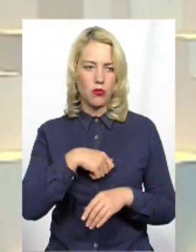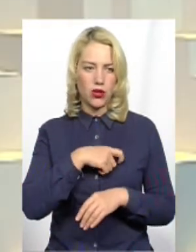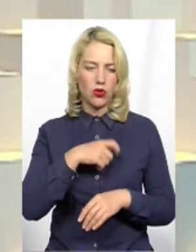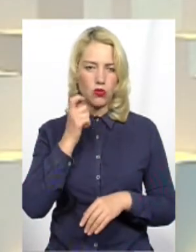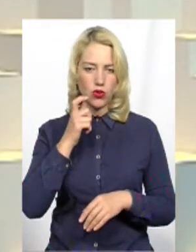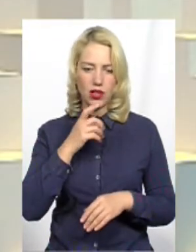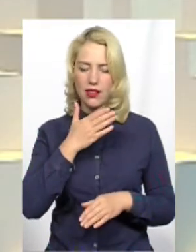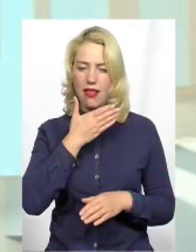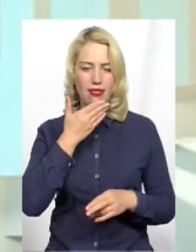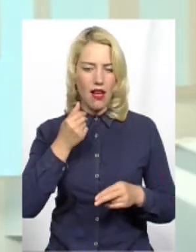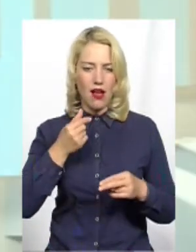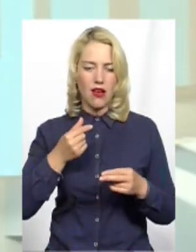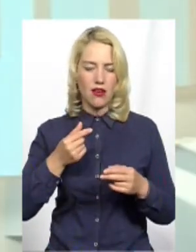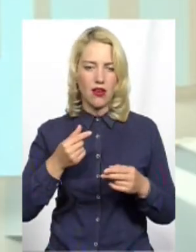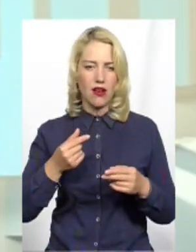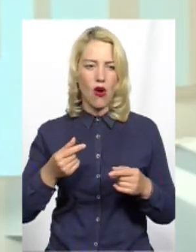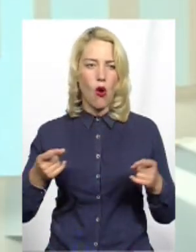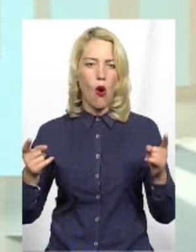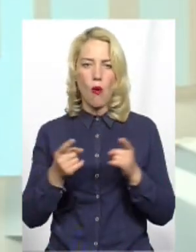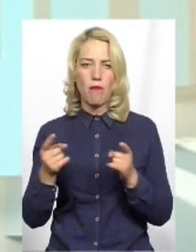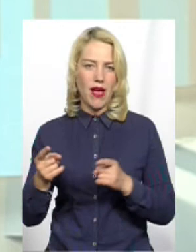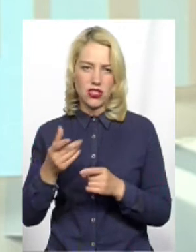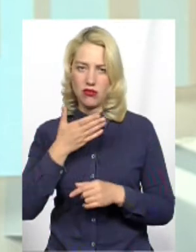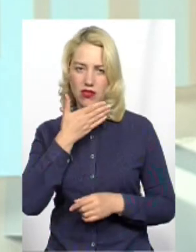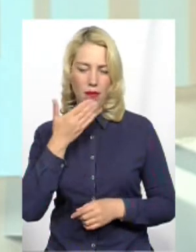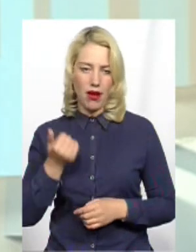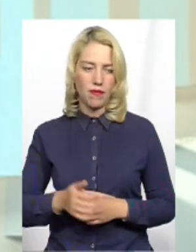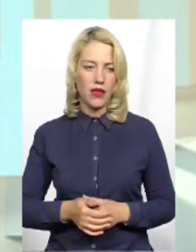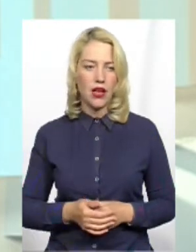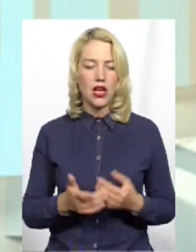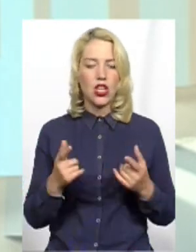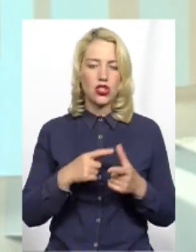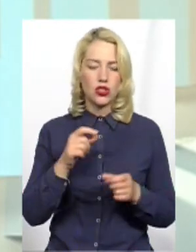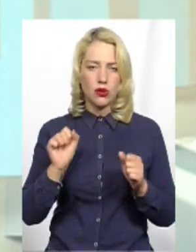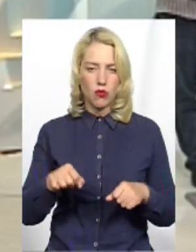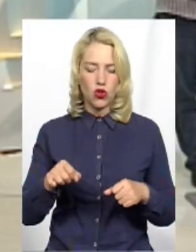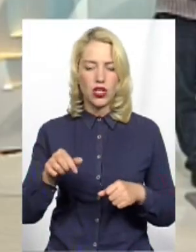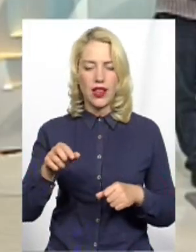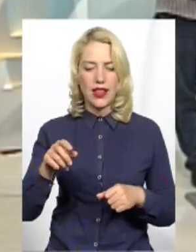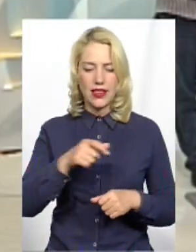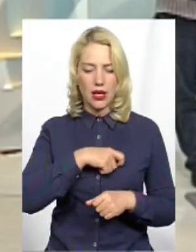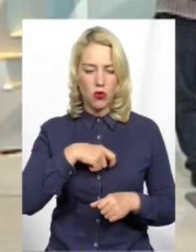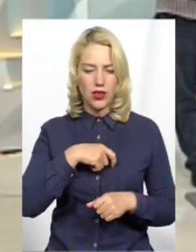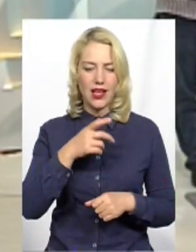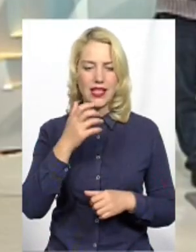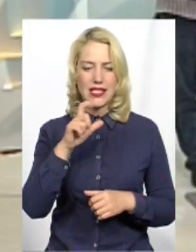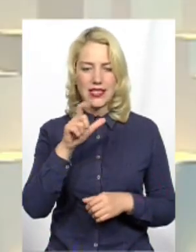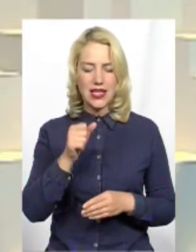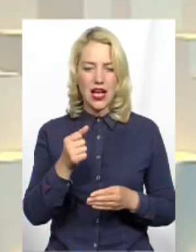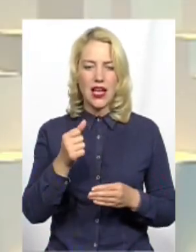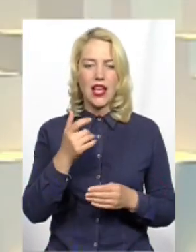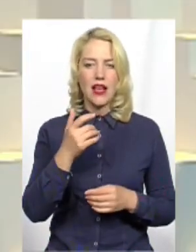Так, немає обмежень, принаймні не знайшли ми обмежень в законі Чи може депутат за державний кошт вивчати іноземну мову?